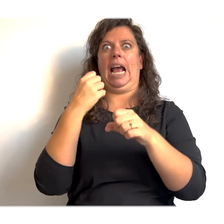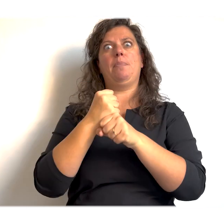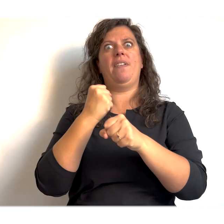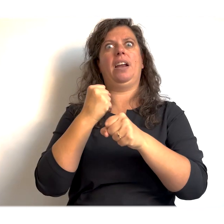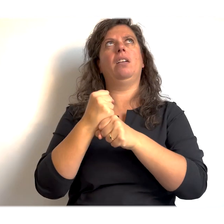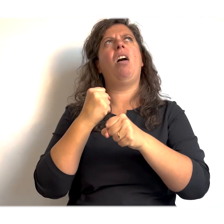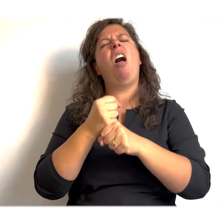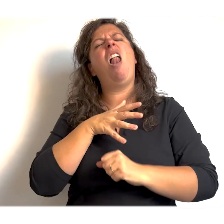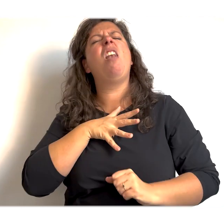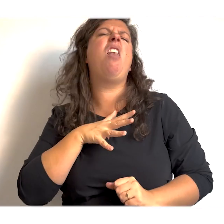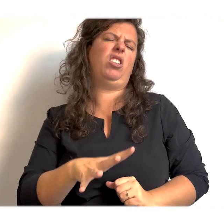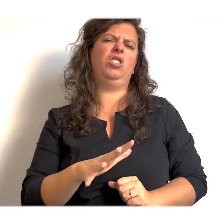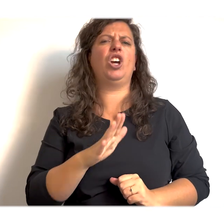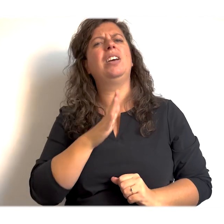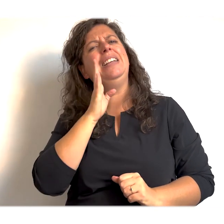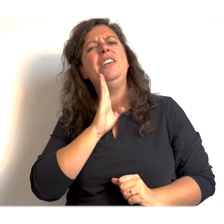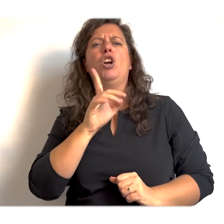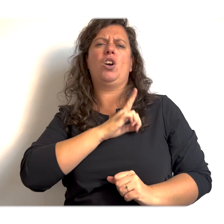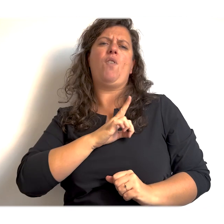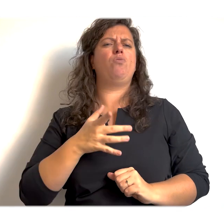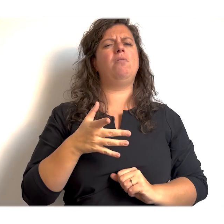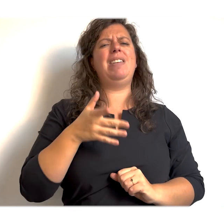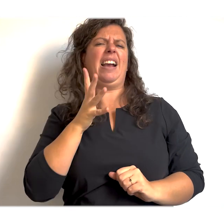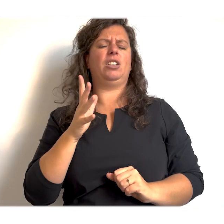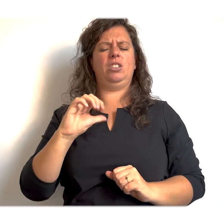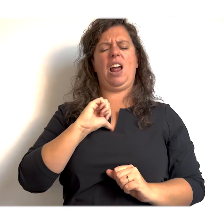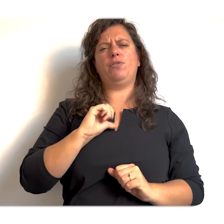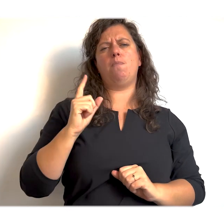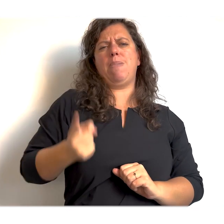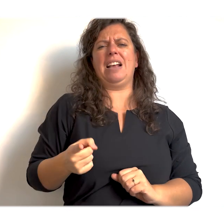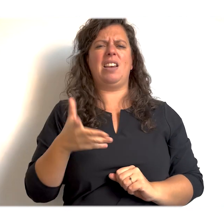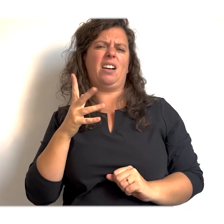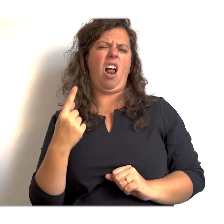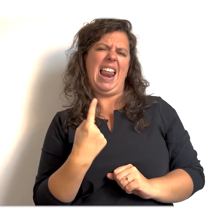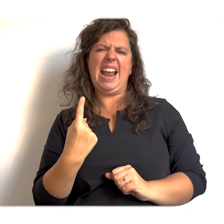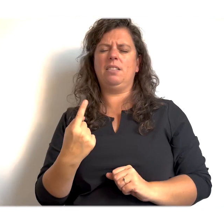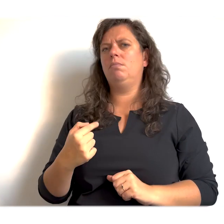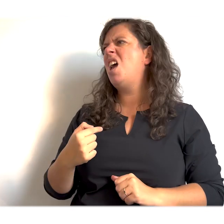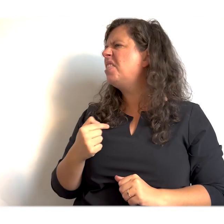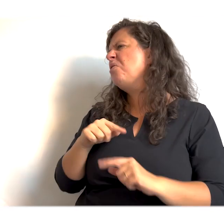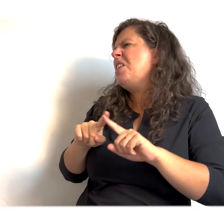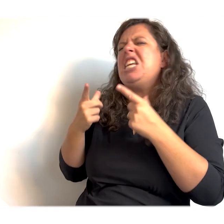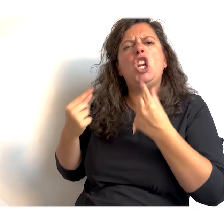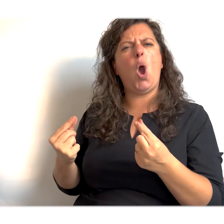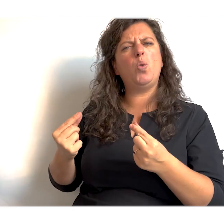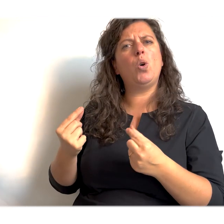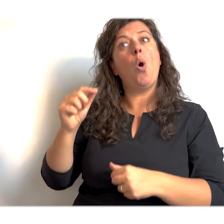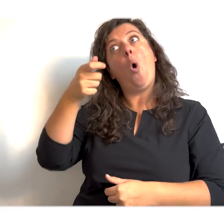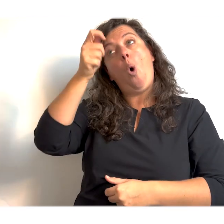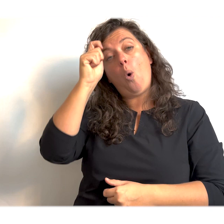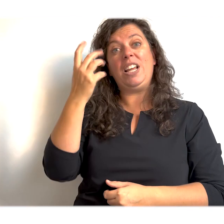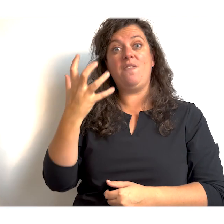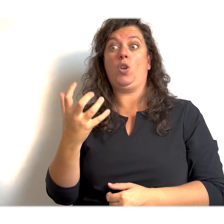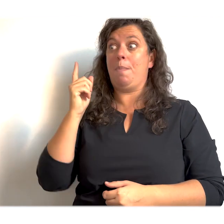dat echt superlastig. Ik ben liever gewoon lekker de baas. Helemaal alleen. Ja, maar dat vind ik helemaal niet leuk. Want Olly wil dus alleen maar de baas zijn over